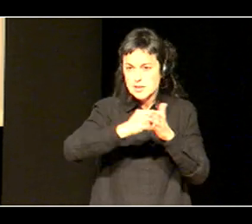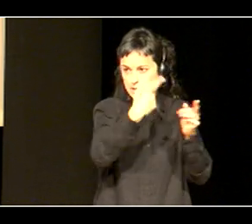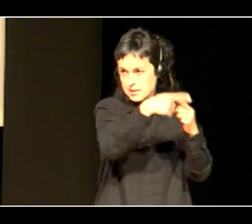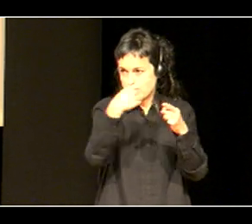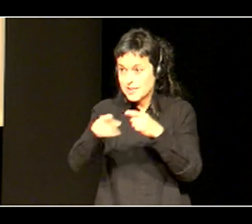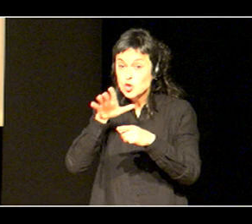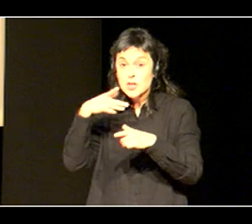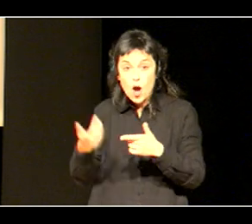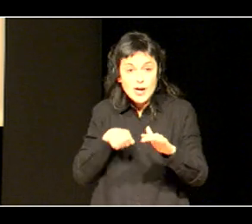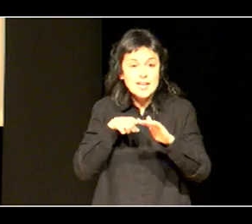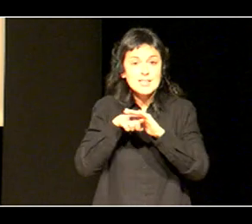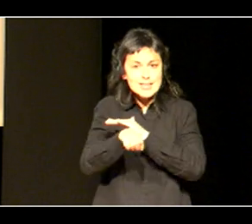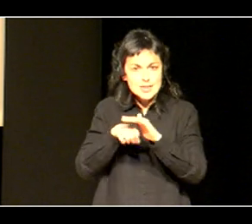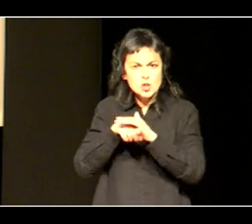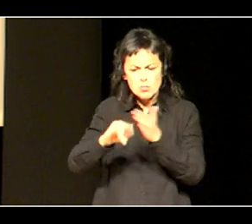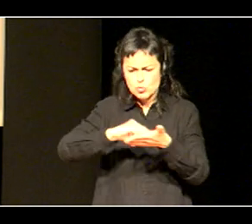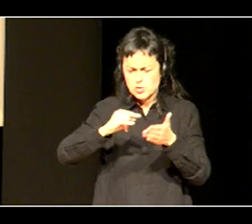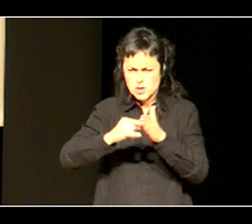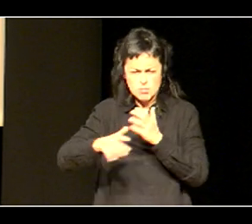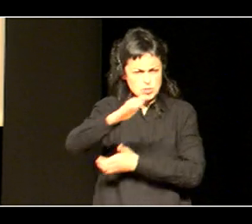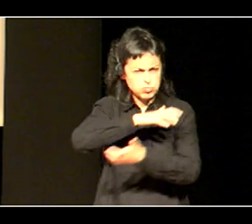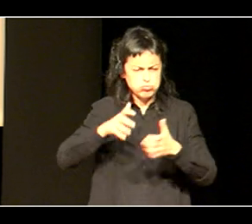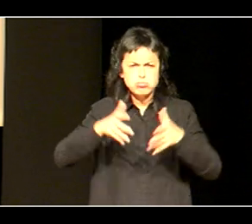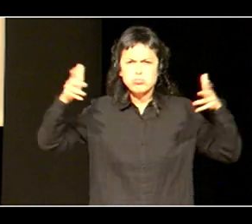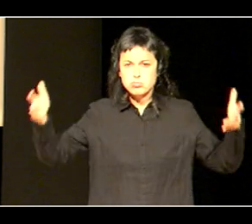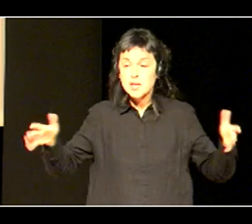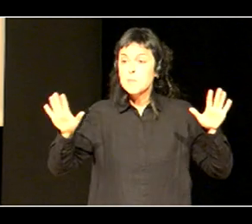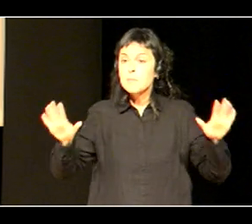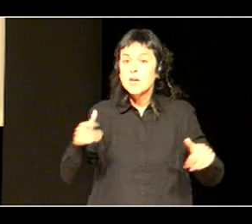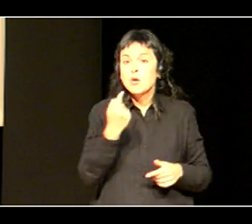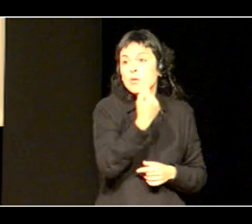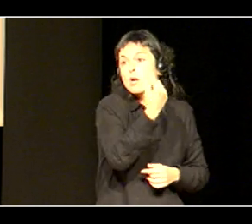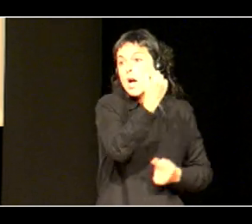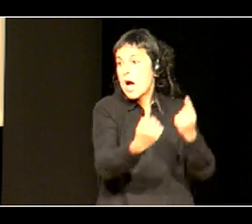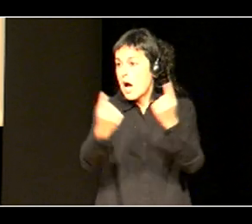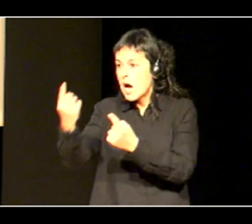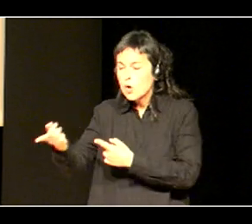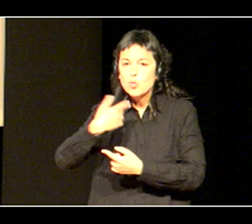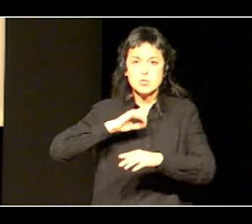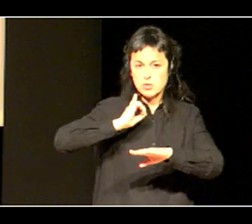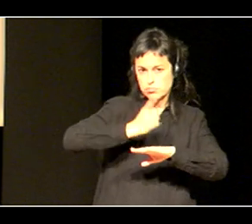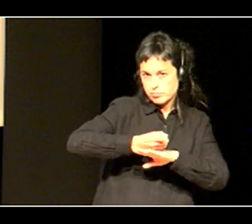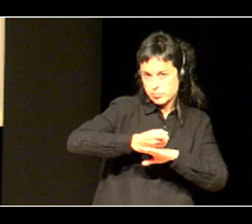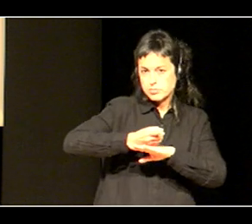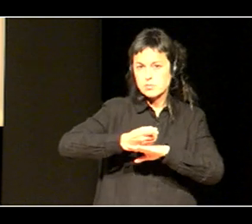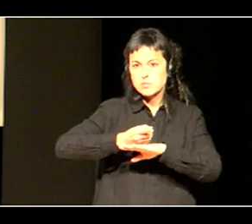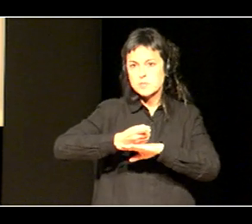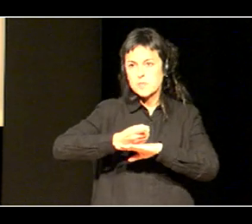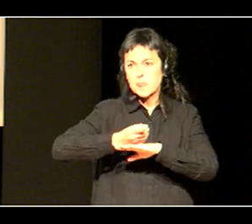sistema komplezu bat, eta undi bat, baina, zuetariko batzuk, ikastetzean, eta zuzendari bezala, sistema bat,